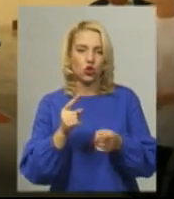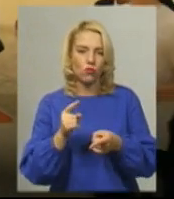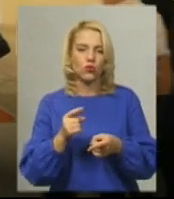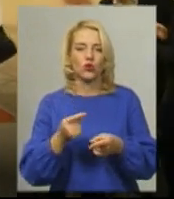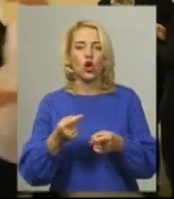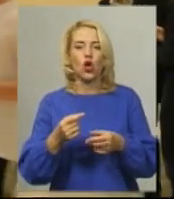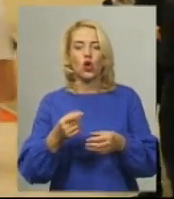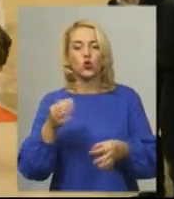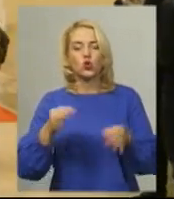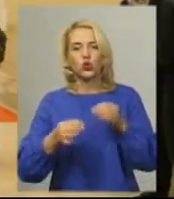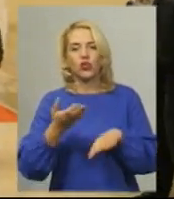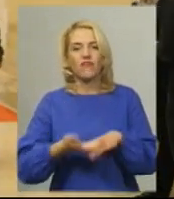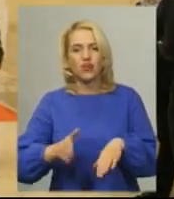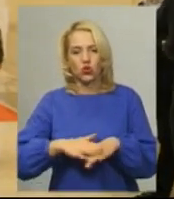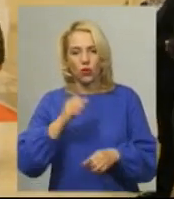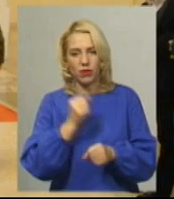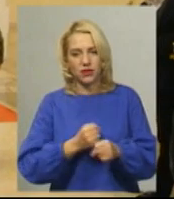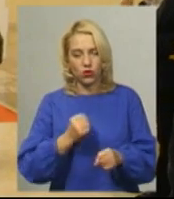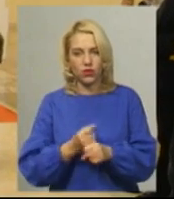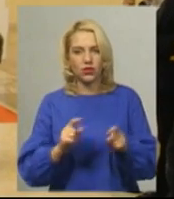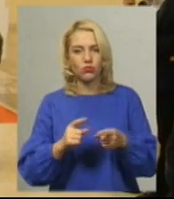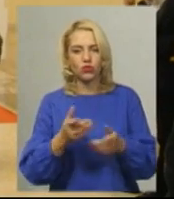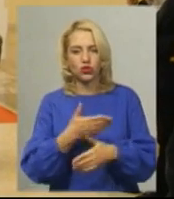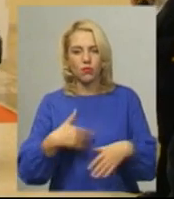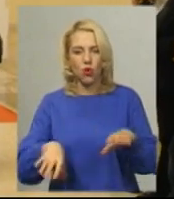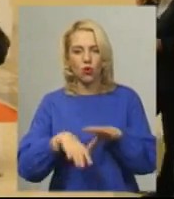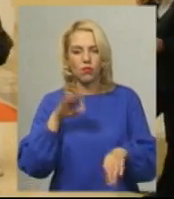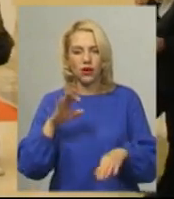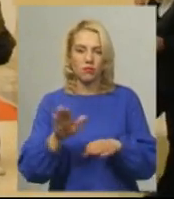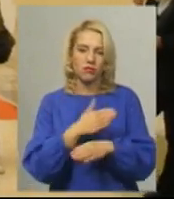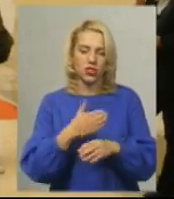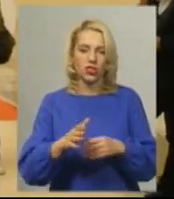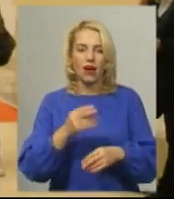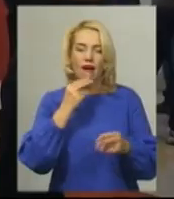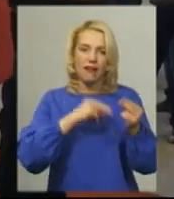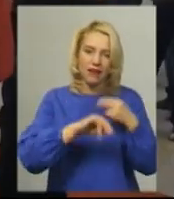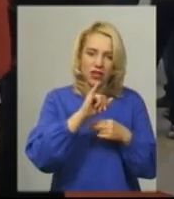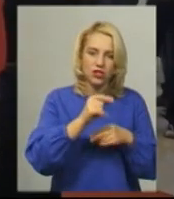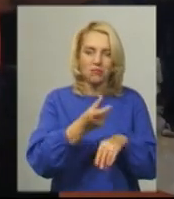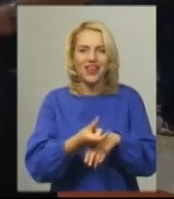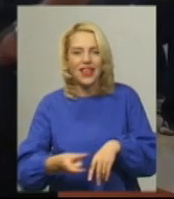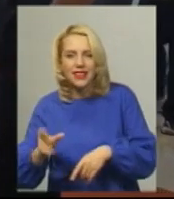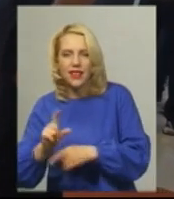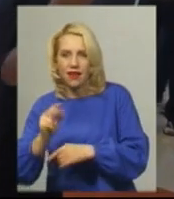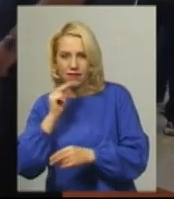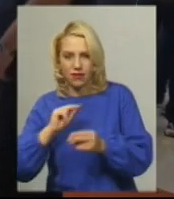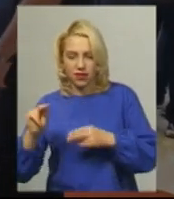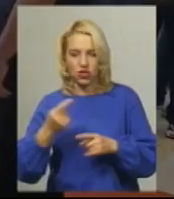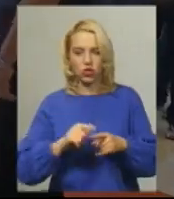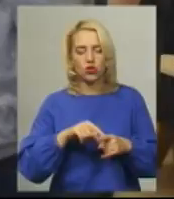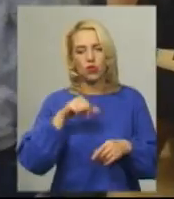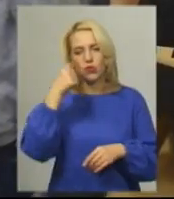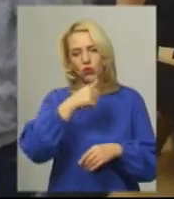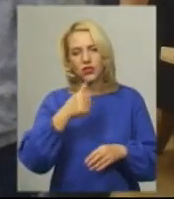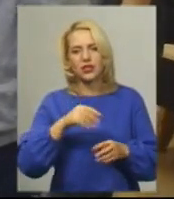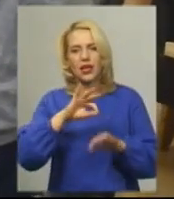працювати, тому що ми вибираємо між кращим і найкращим. Цьогоріч на мистецький захід подано майже